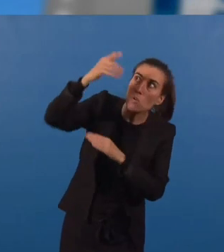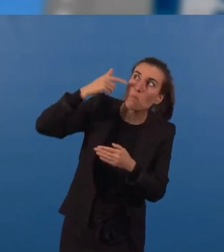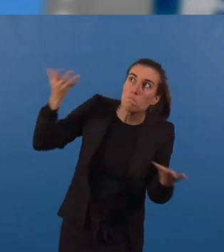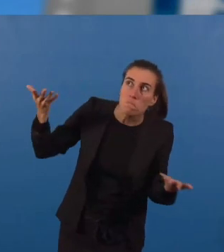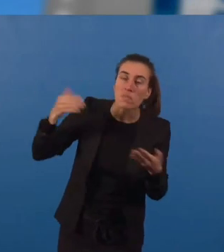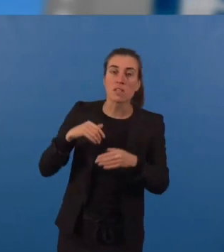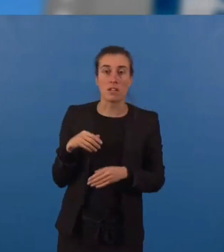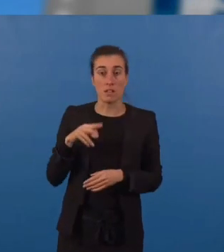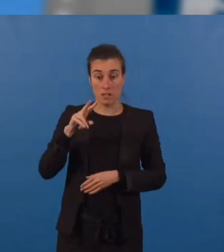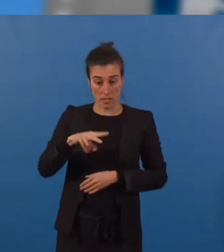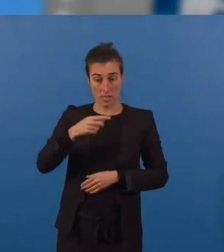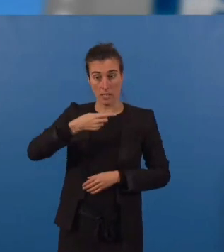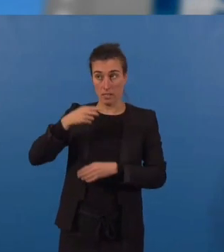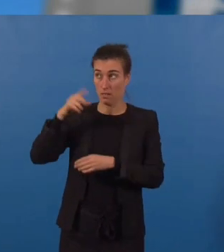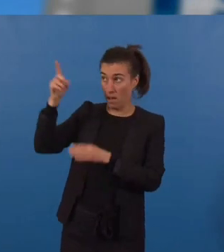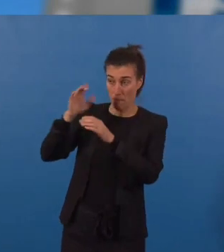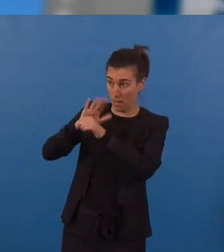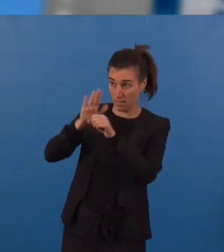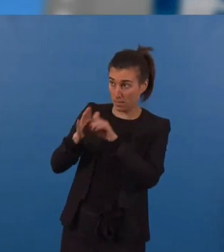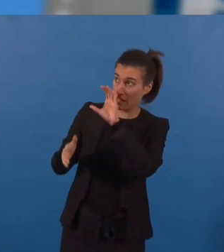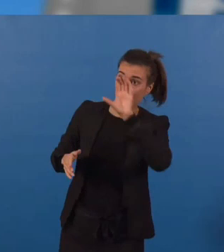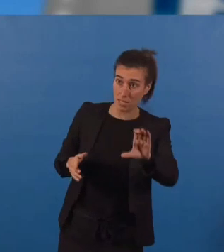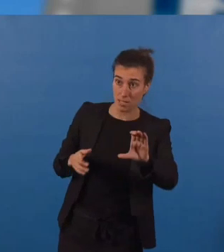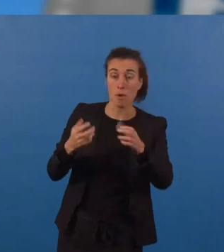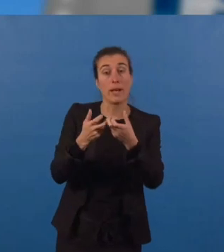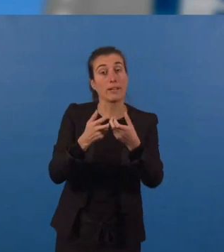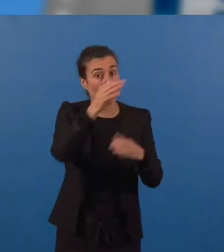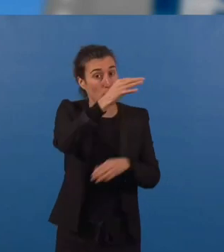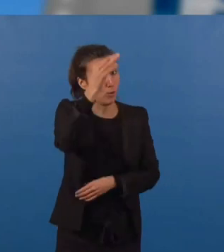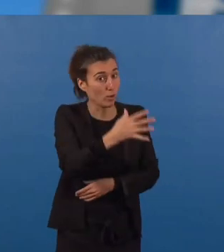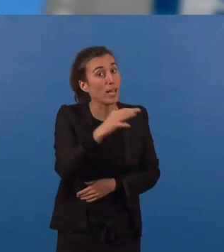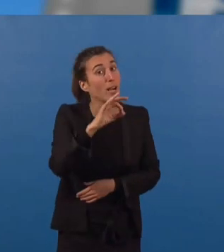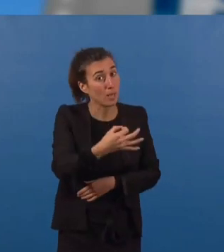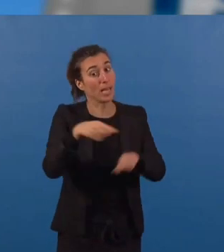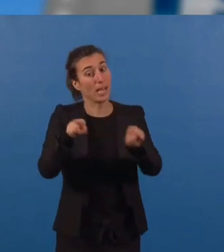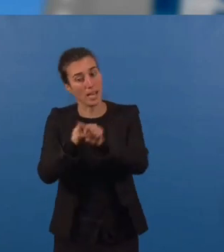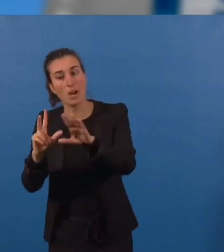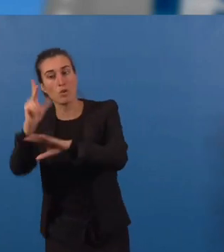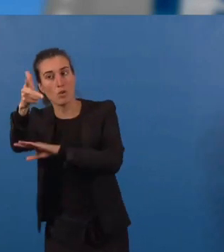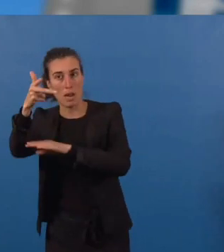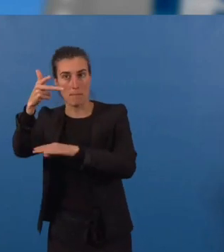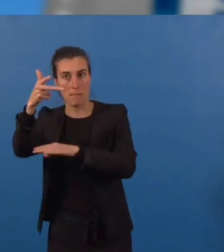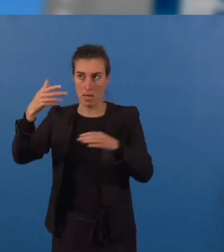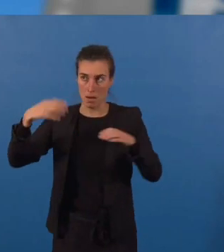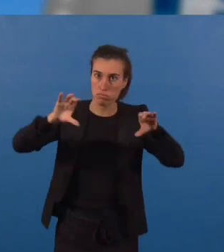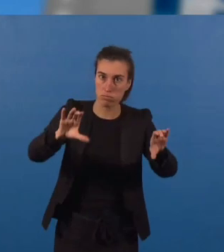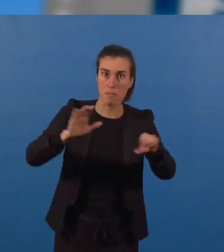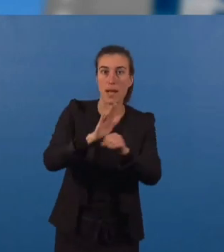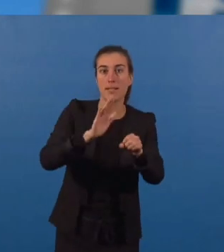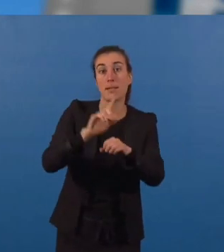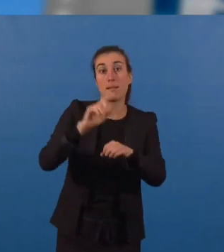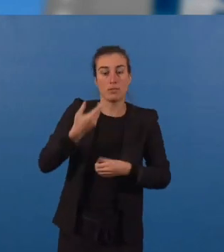dans le domaine, et notamment dans le mix énergétique nucléaire plus renouvelable, de libéralisation à marche forcée, que nos services